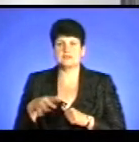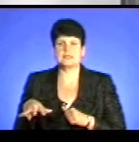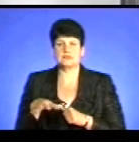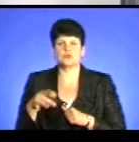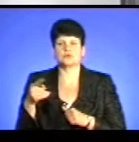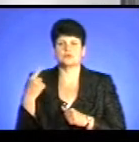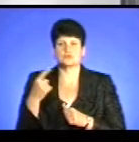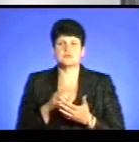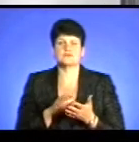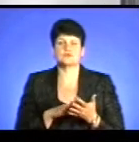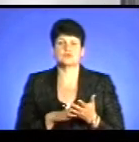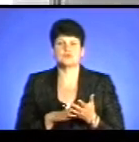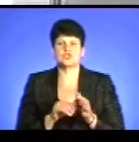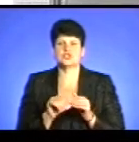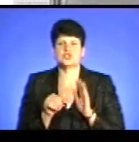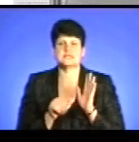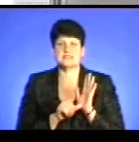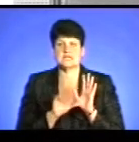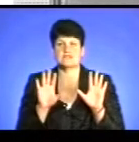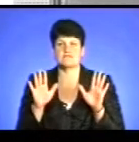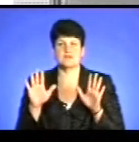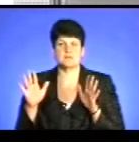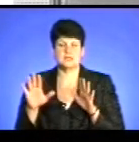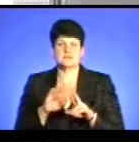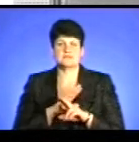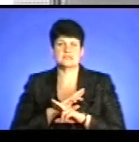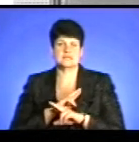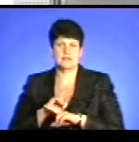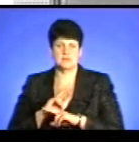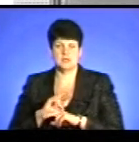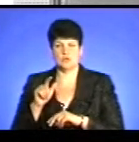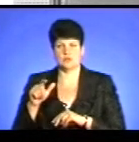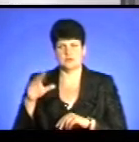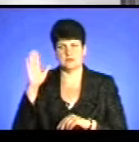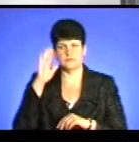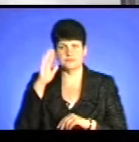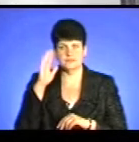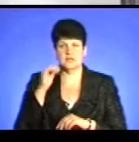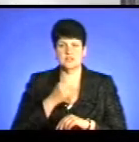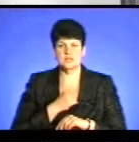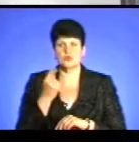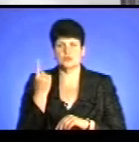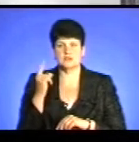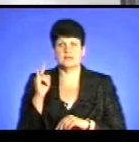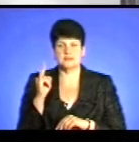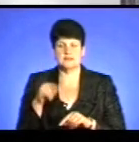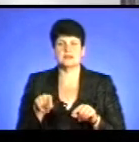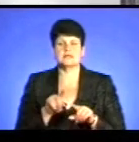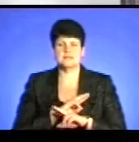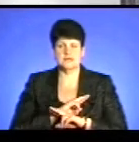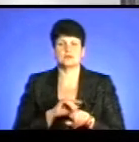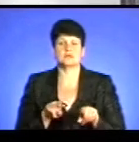Тернопільської області зафіксовано 16 випадків загибелі людей на водних об'єктах. На жаль, з них одна дитина загинула також.